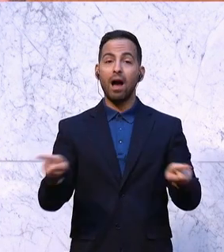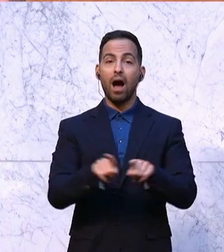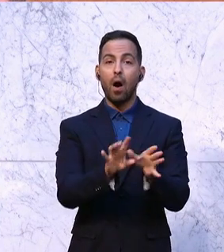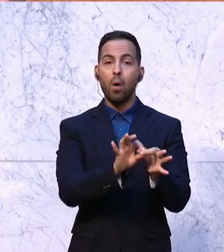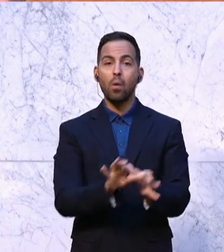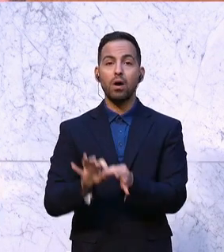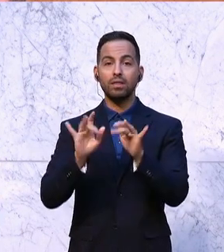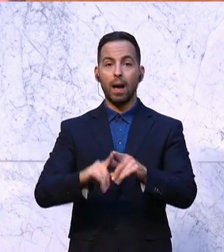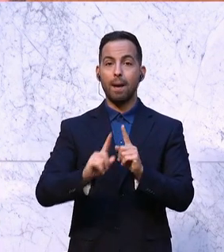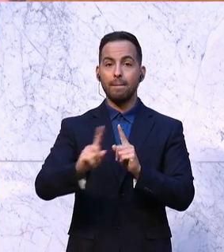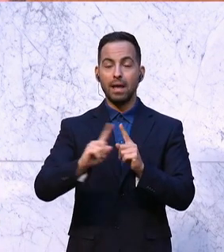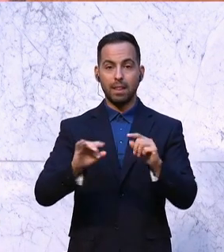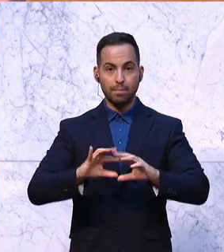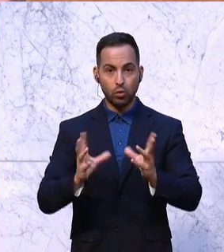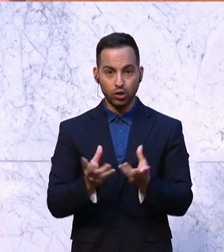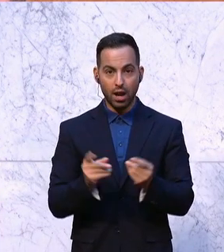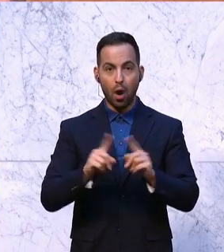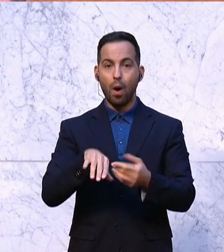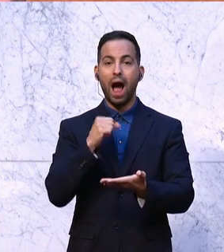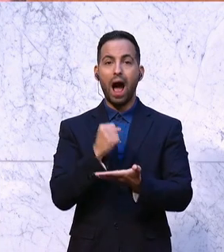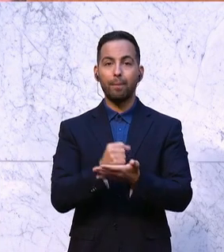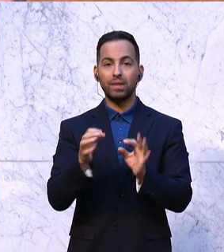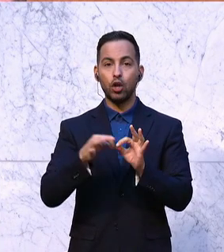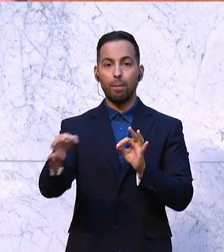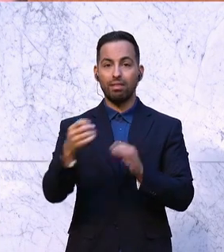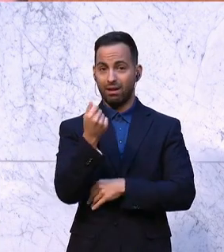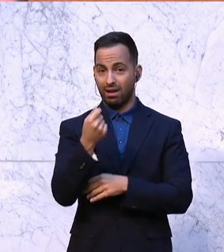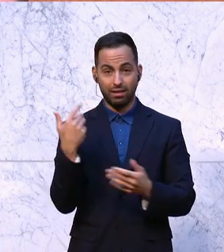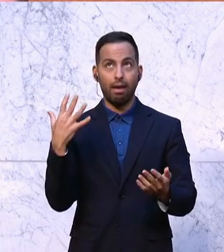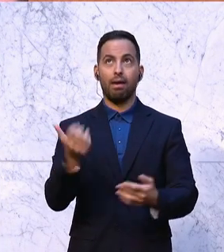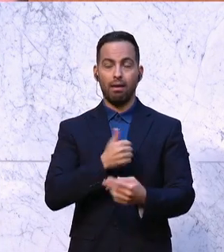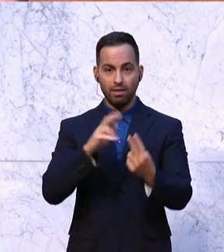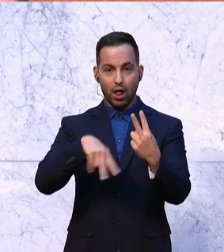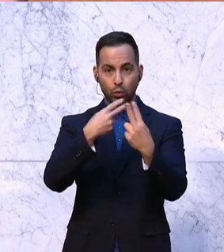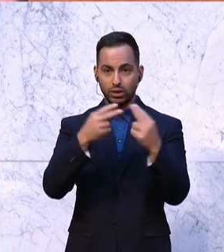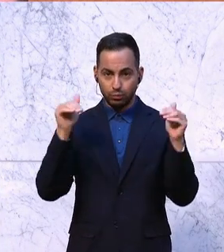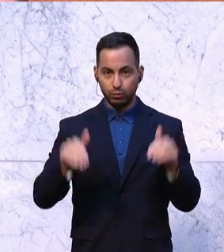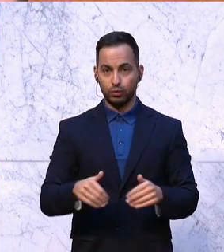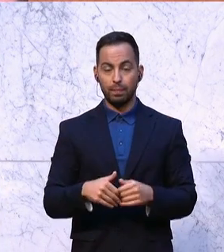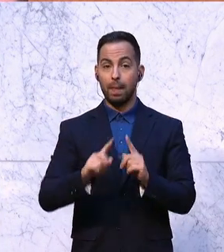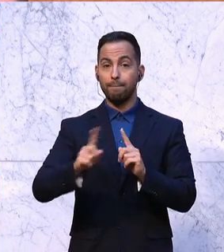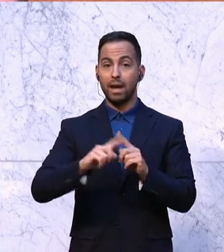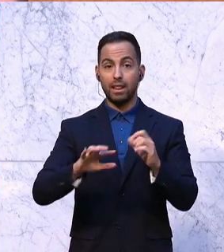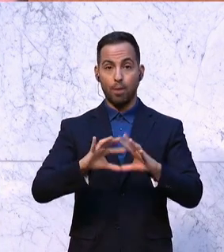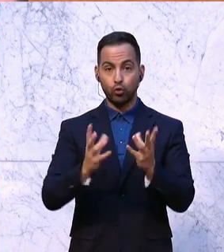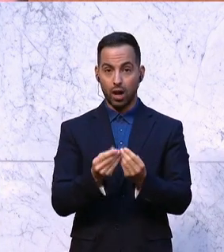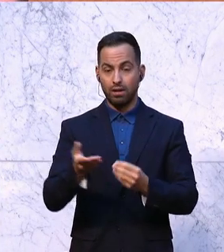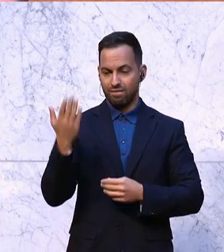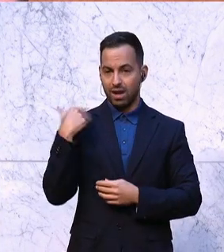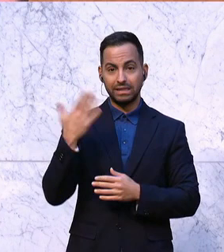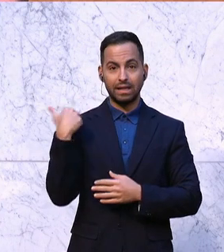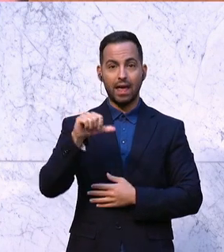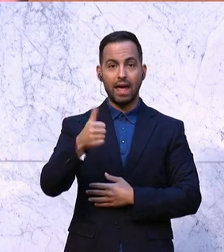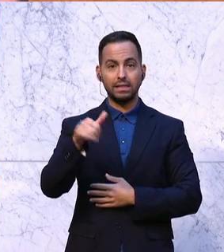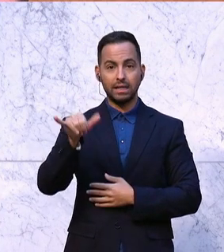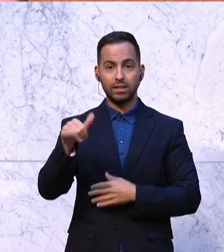müssen auch das Pendlerpauschale und das amtliche Kilometergeld endlich valorisiert werden. Das Pendlerpauschale wurde seit 01.01